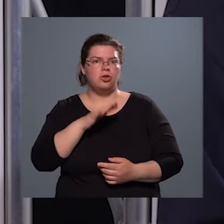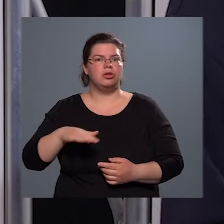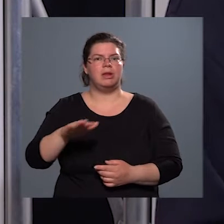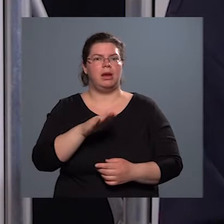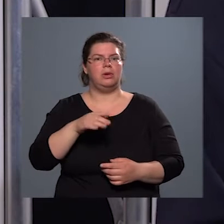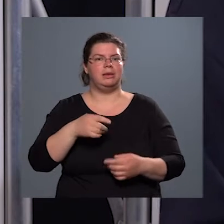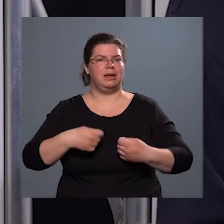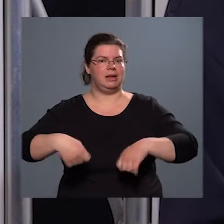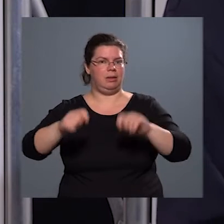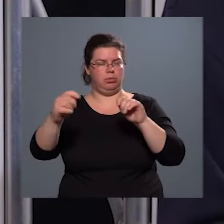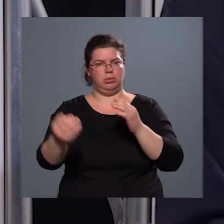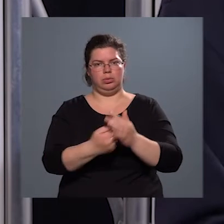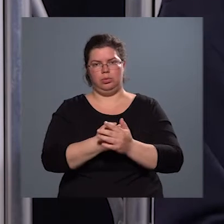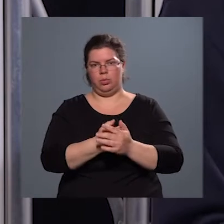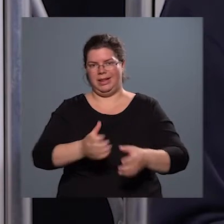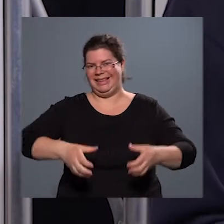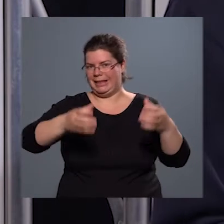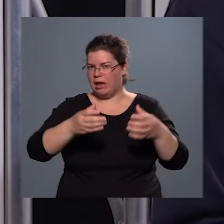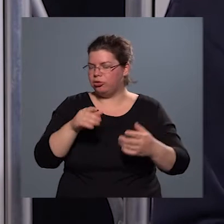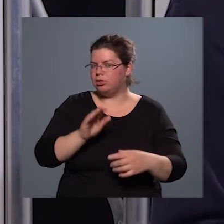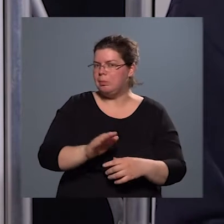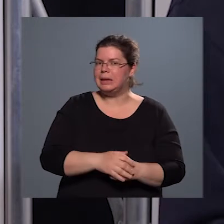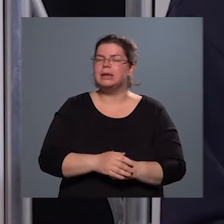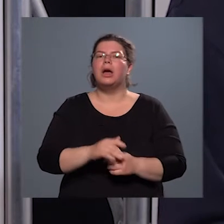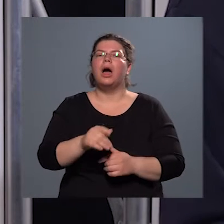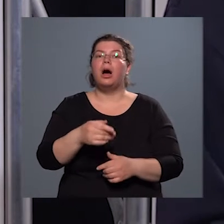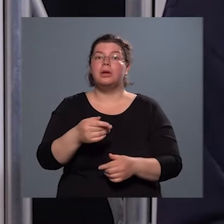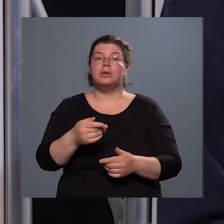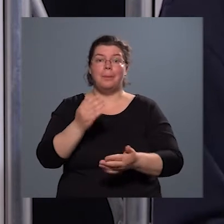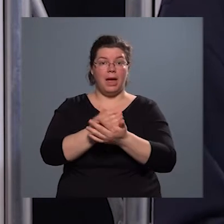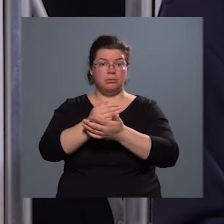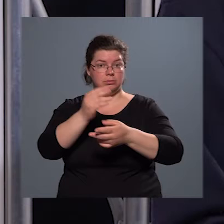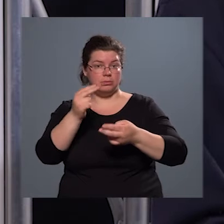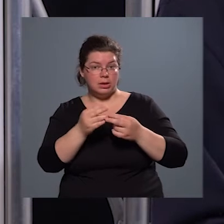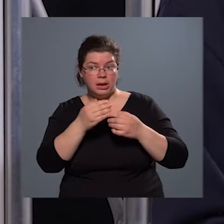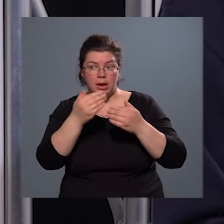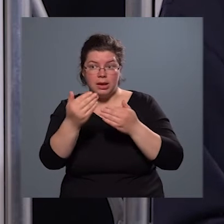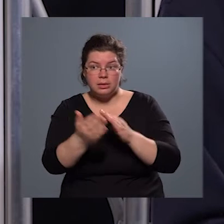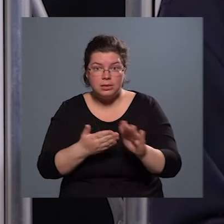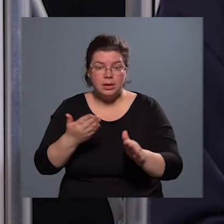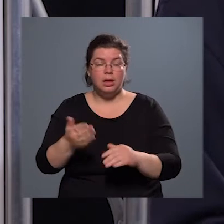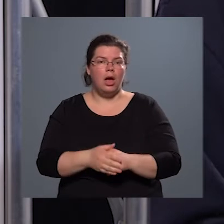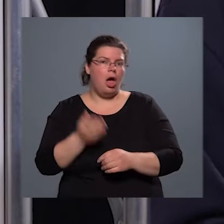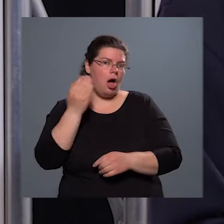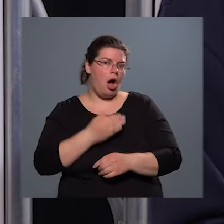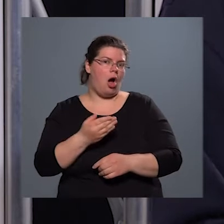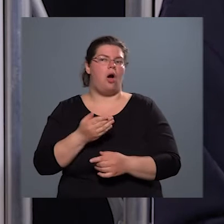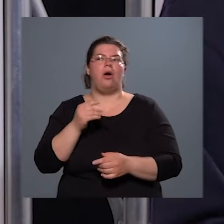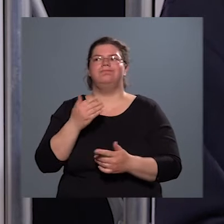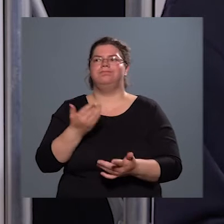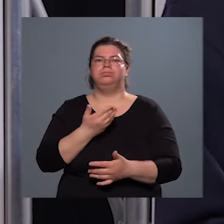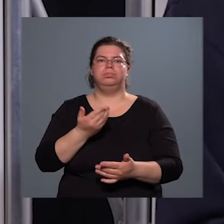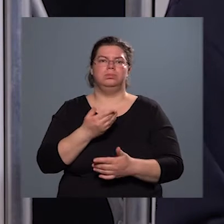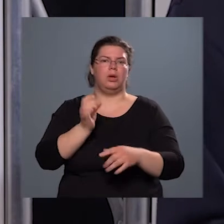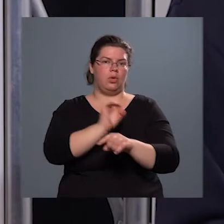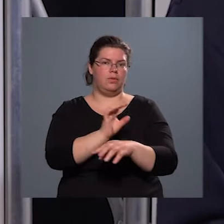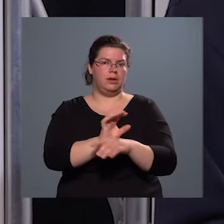épült új létesítményt, az végül is ugrásra kész, és abban az esetben, hogyha a